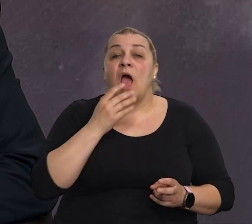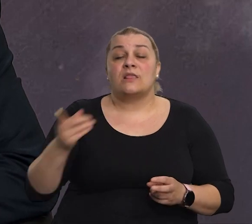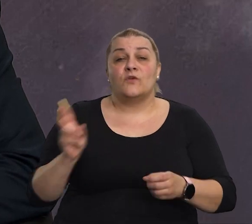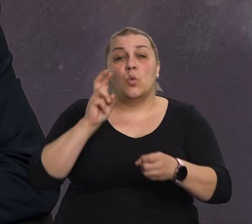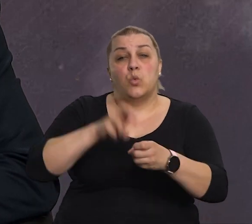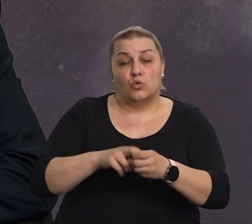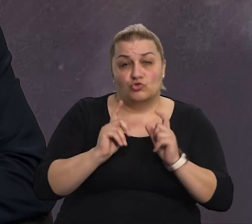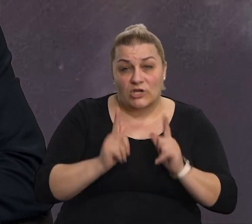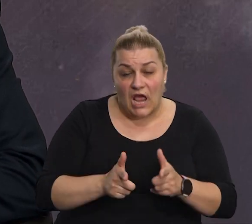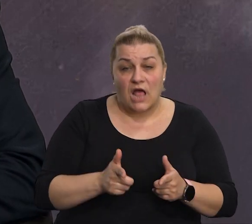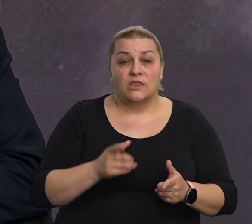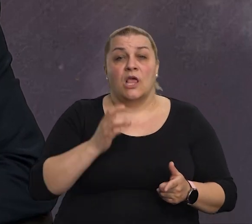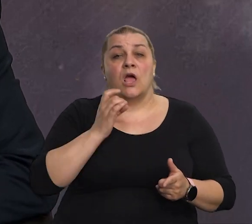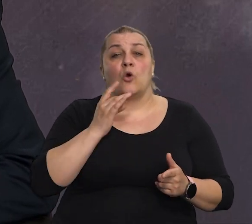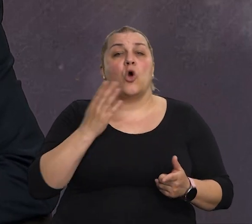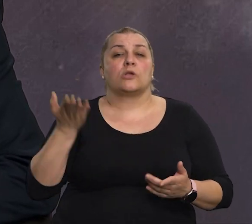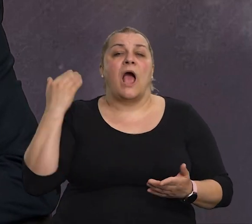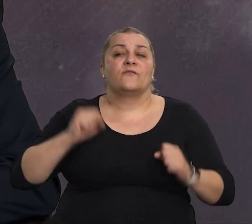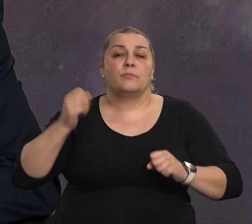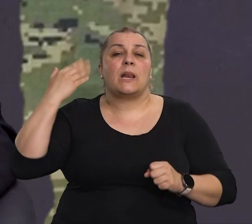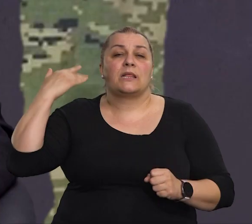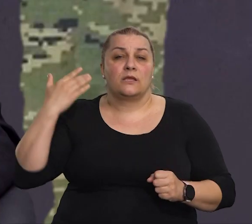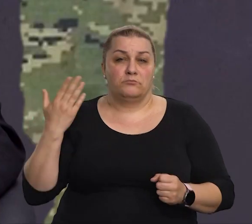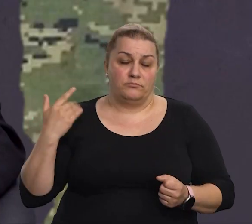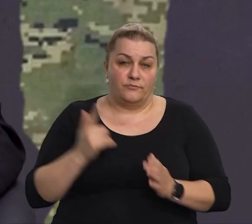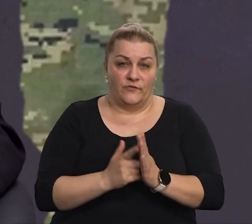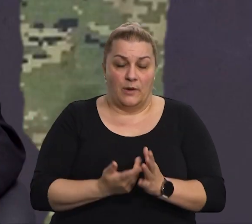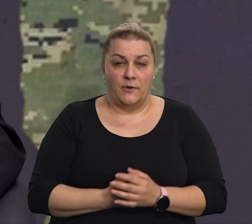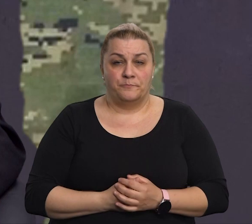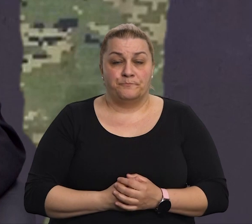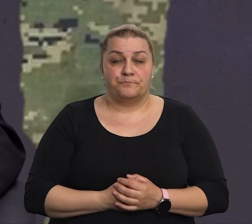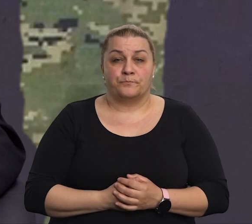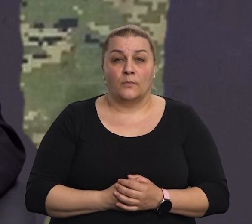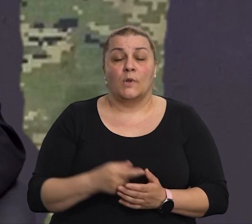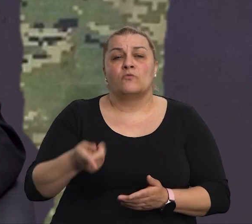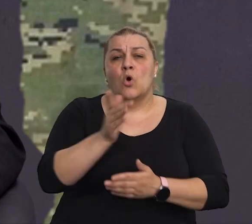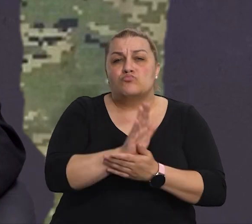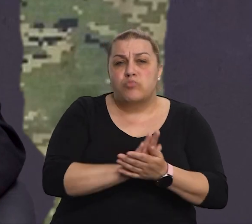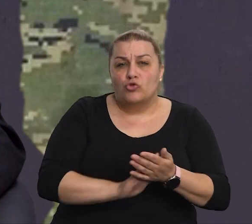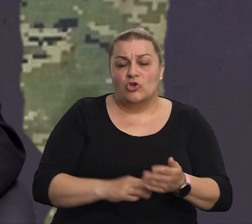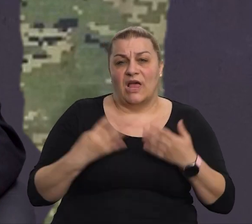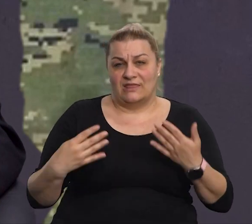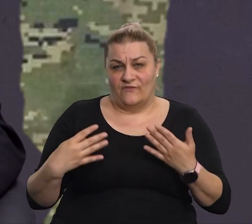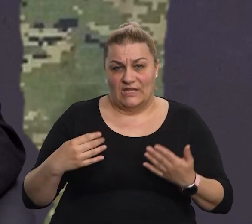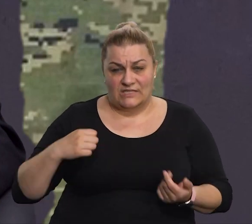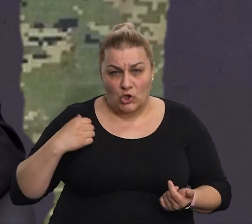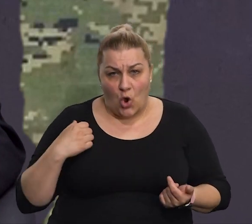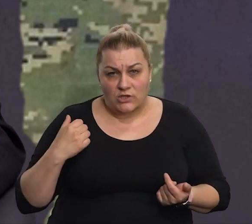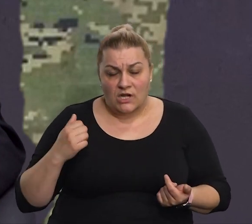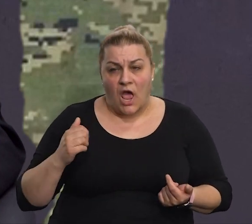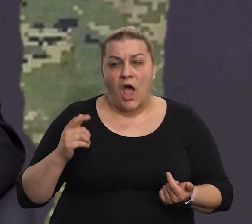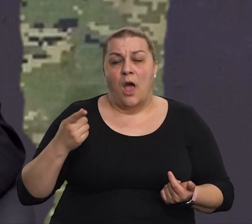uključili rati i koji su to bili dani u par rečenica? Pa vidite, sami početcima 90. godina mi